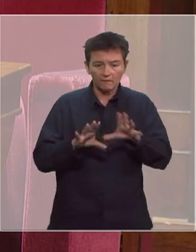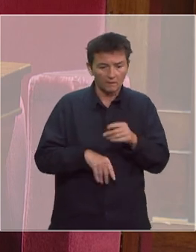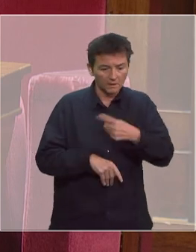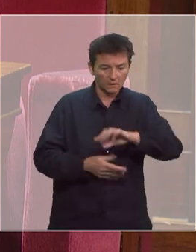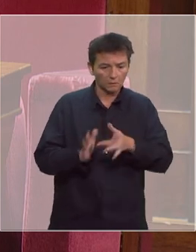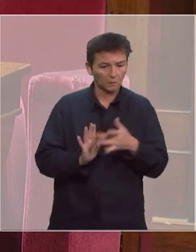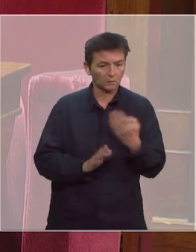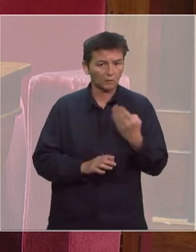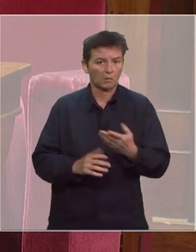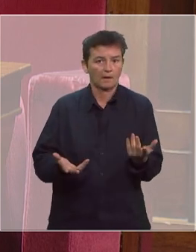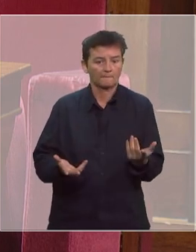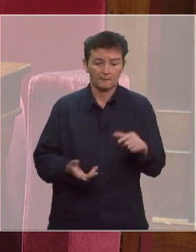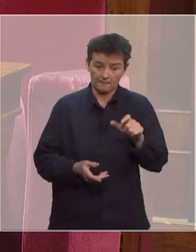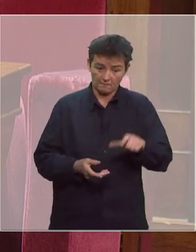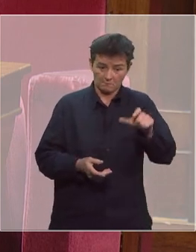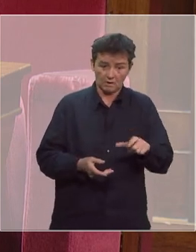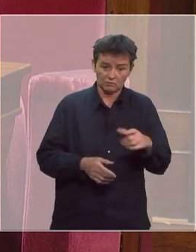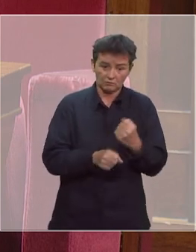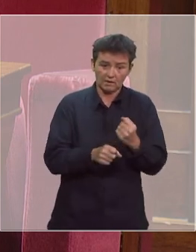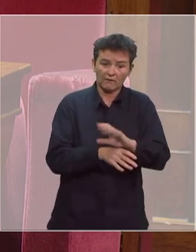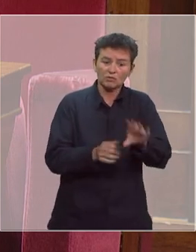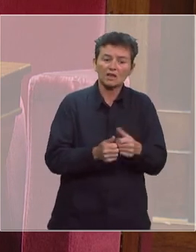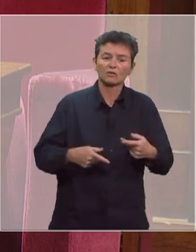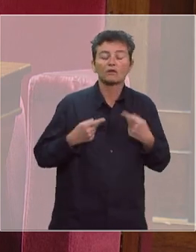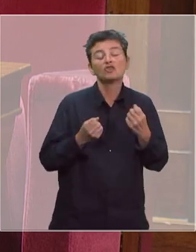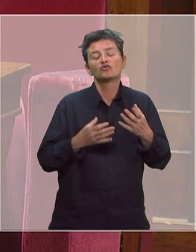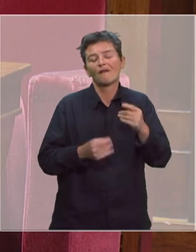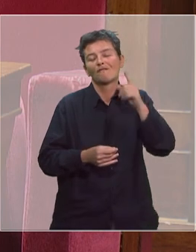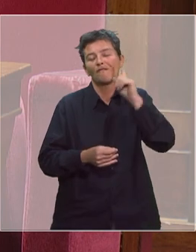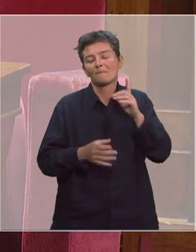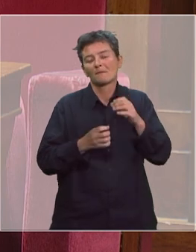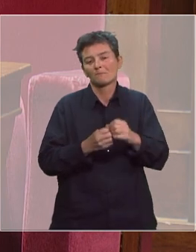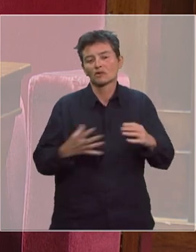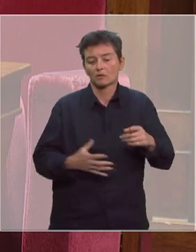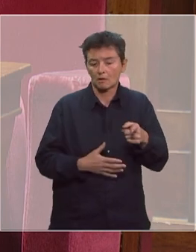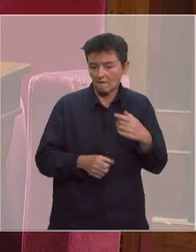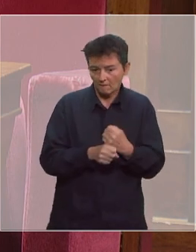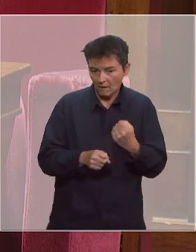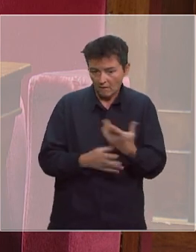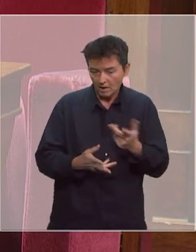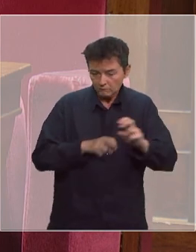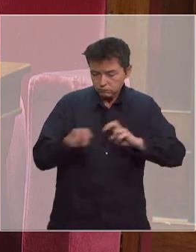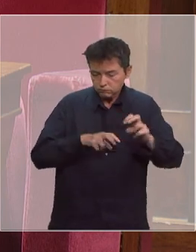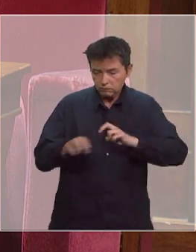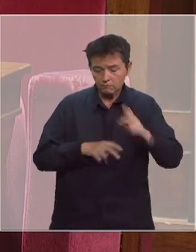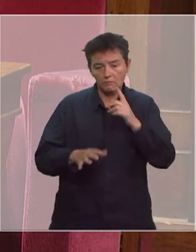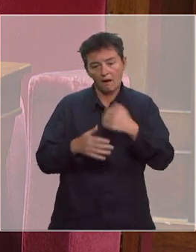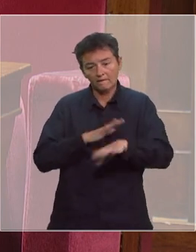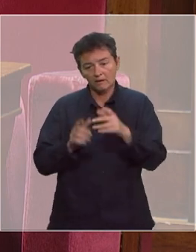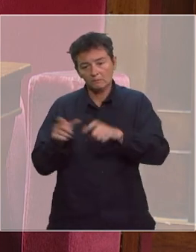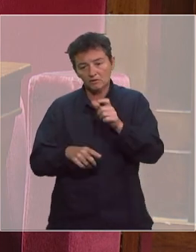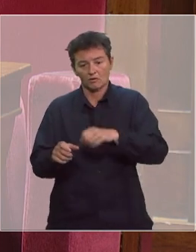personnels. Ce personnel, essentiellement féminin, arpente nos territoires pour accompagner nos aînés quand les familles sont trop